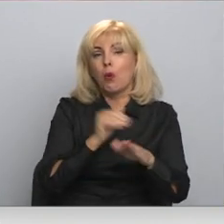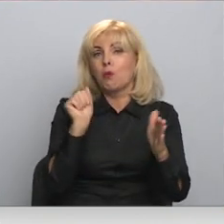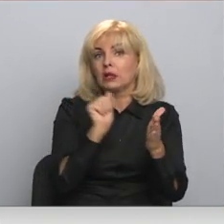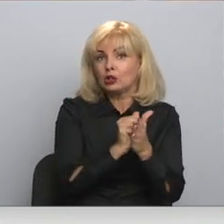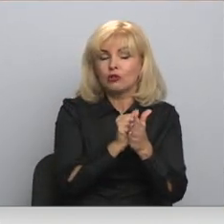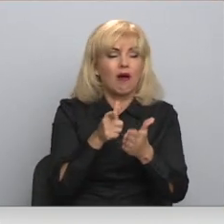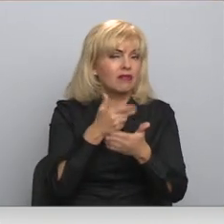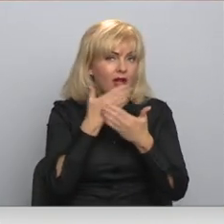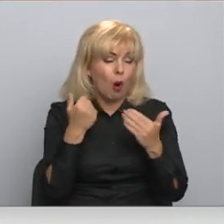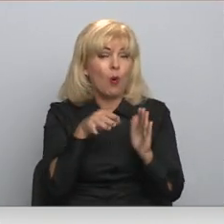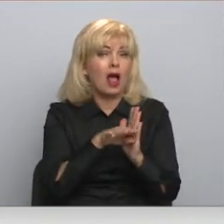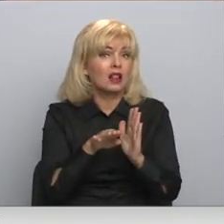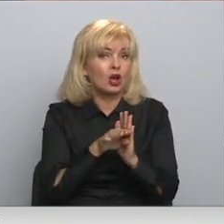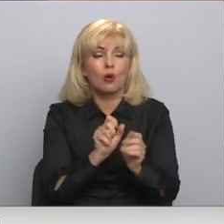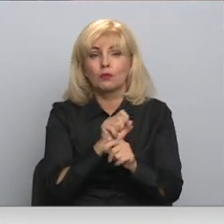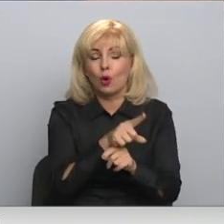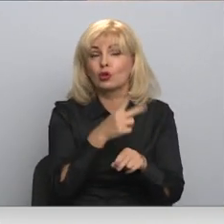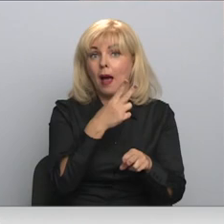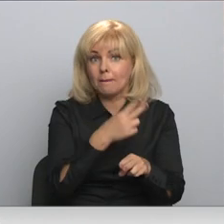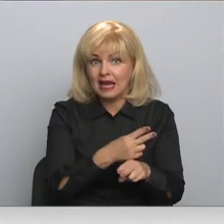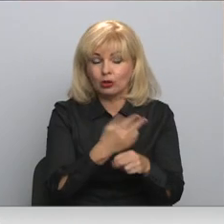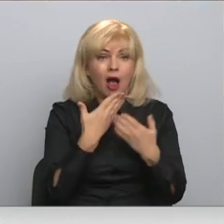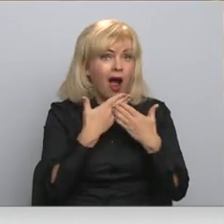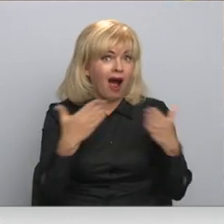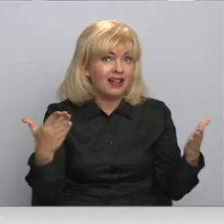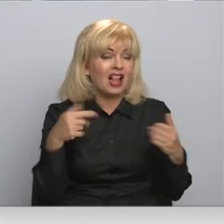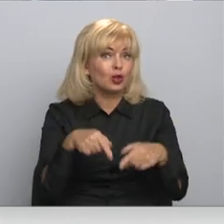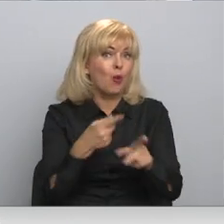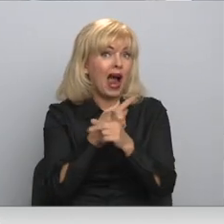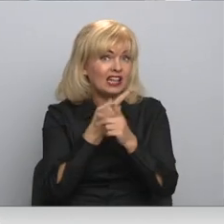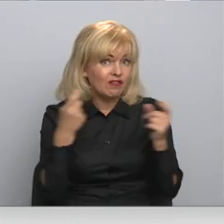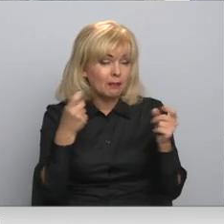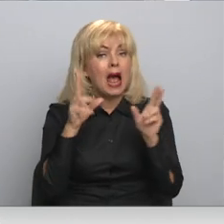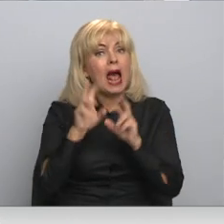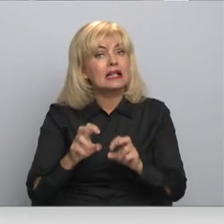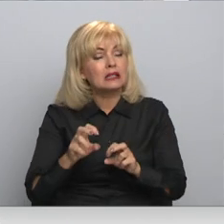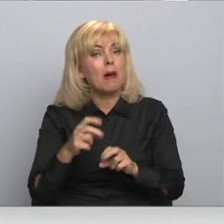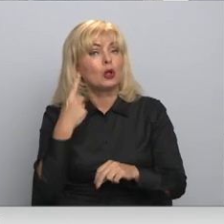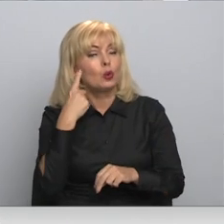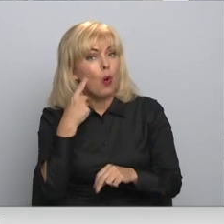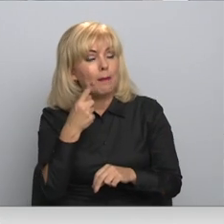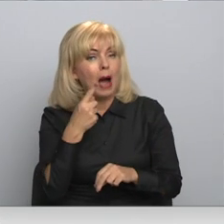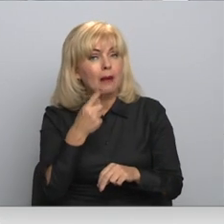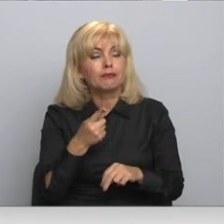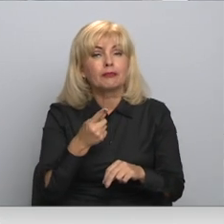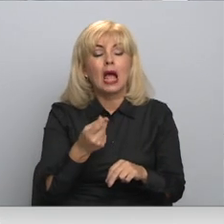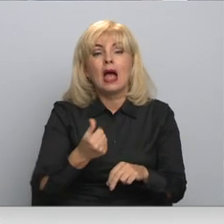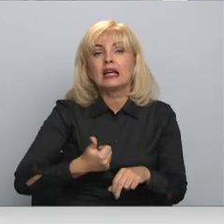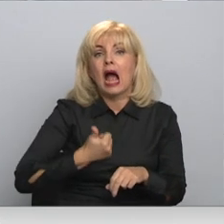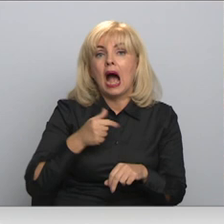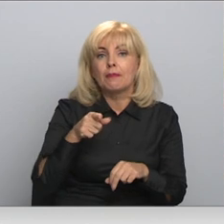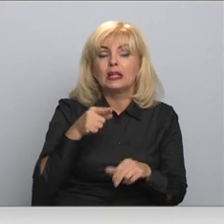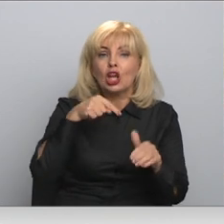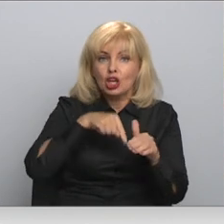Lai gan likums neuzdot kā pienākumu atklāt šādu informāciju, eksperti vērtē kapitālu sabiedrībām vismas